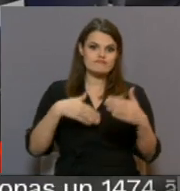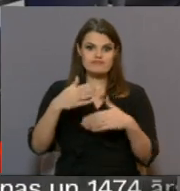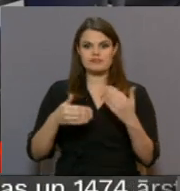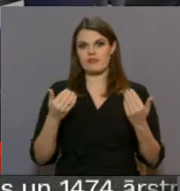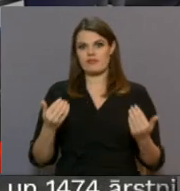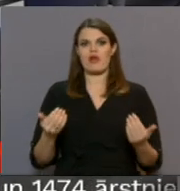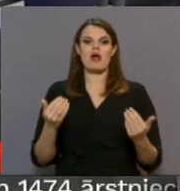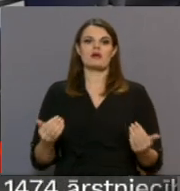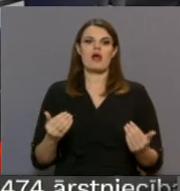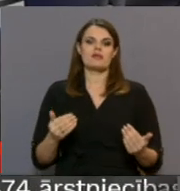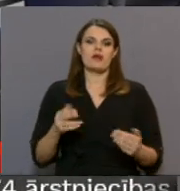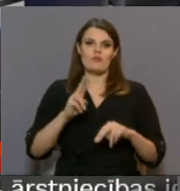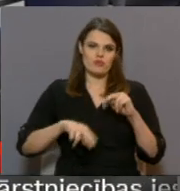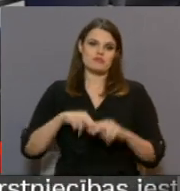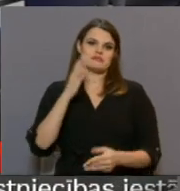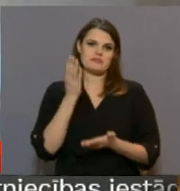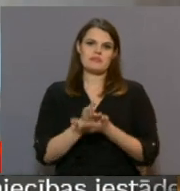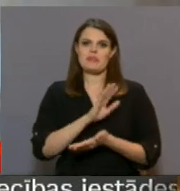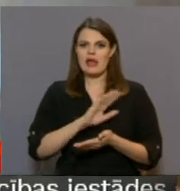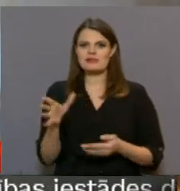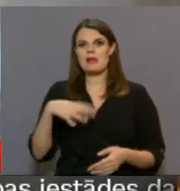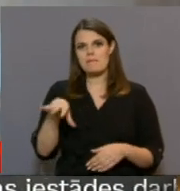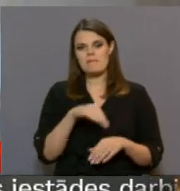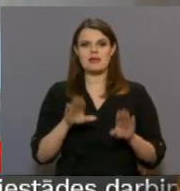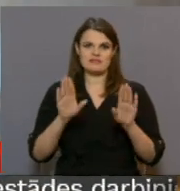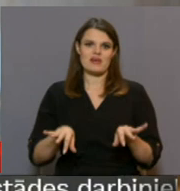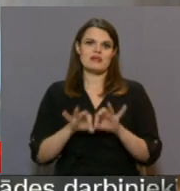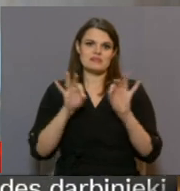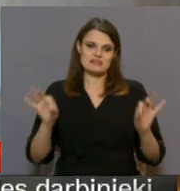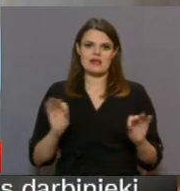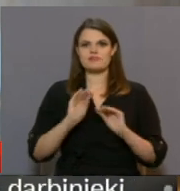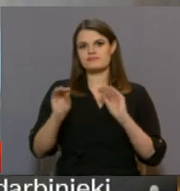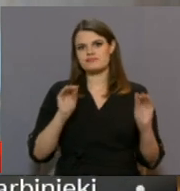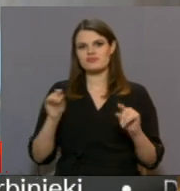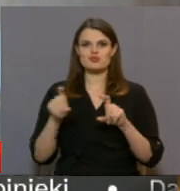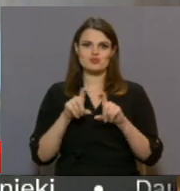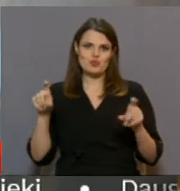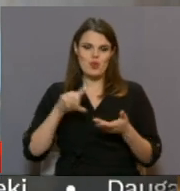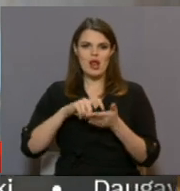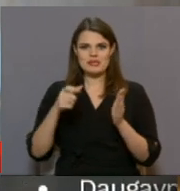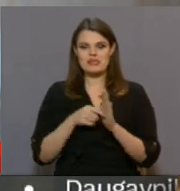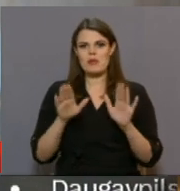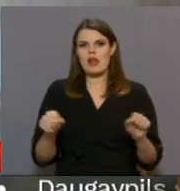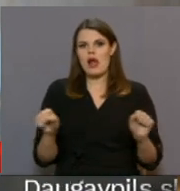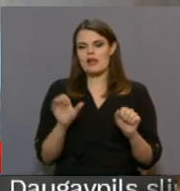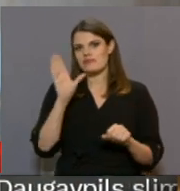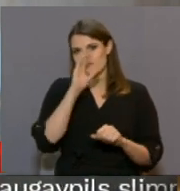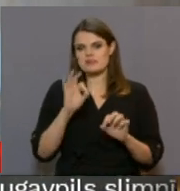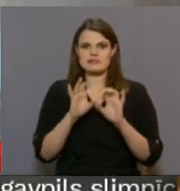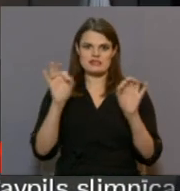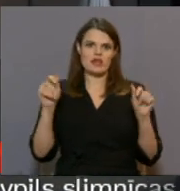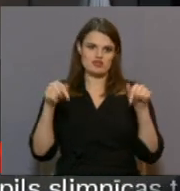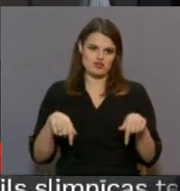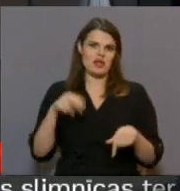situācijā, ka būniecība ir pabeigta un mēs jau varam sākt iekārtot skolas telpas, lai iespējami drīz varētu sākt arī reāli